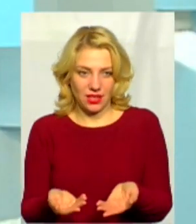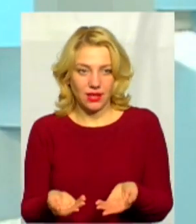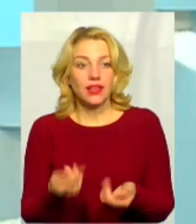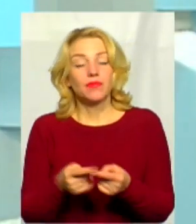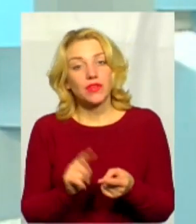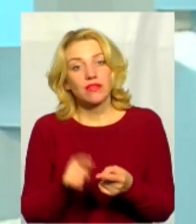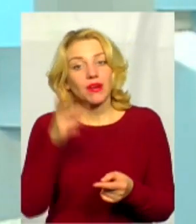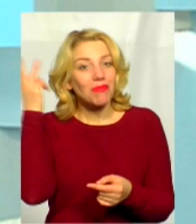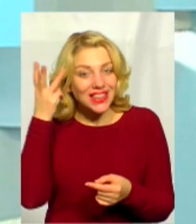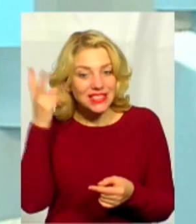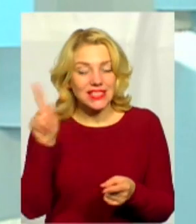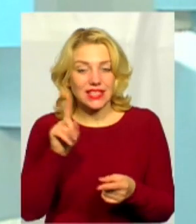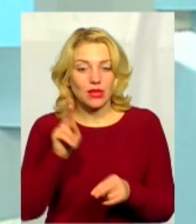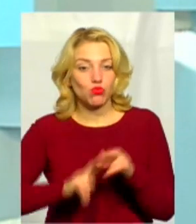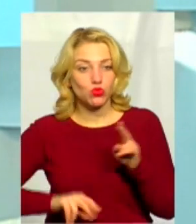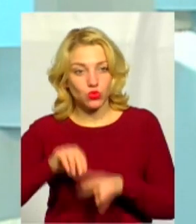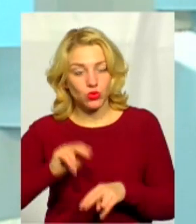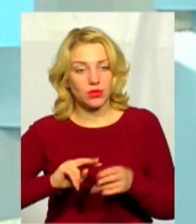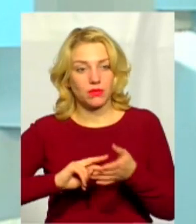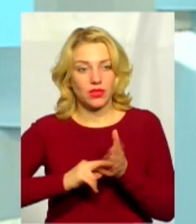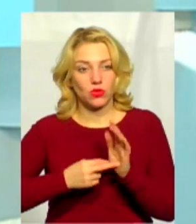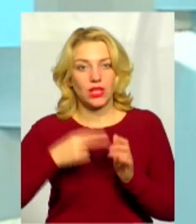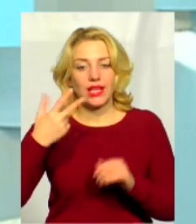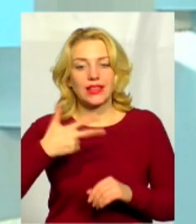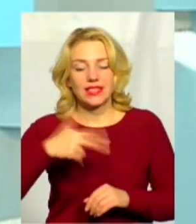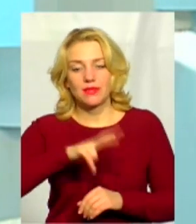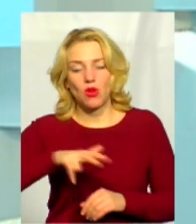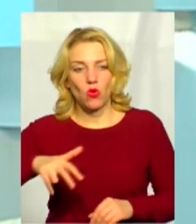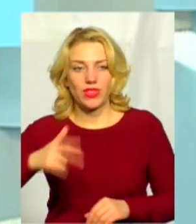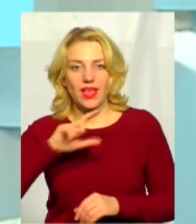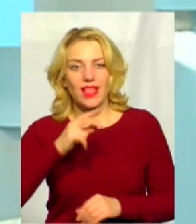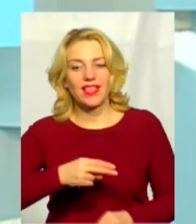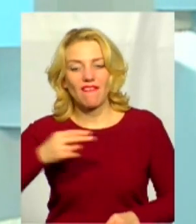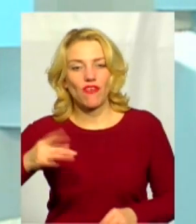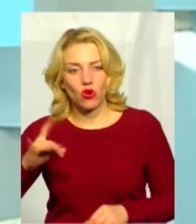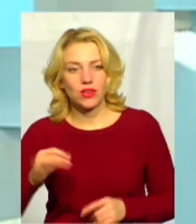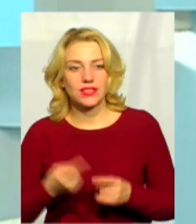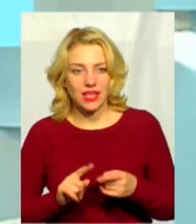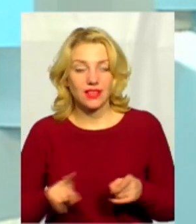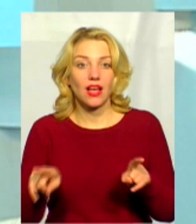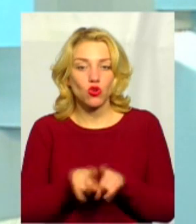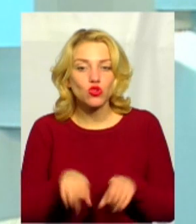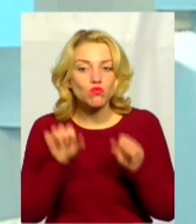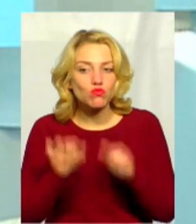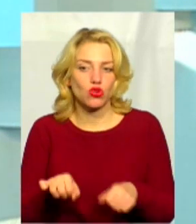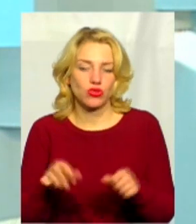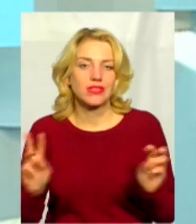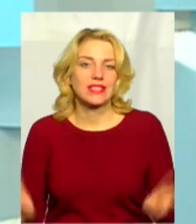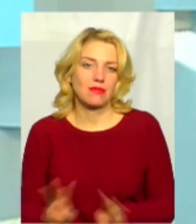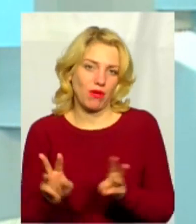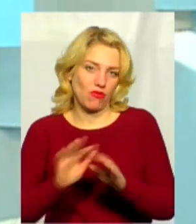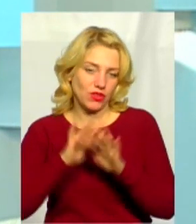Той завод, який Хмельницький планує побудувати 30 мільйонів євро. Тому це теж реально спалювати відходи, утворювати